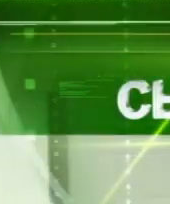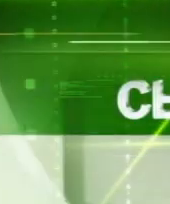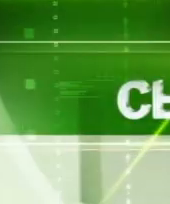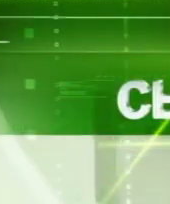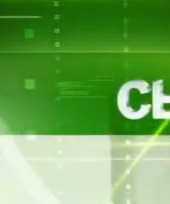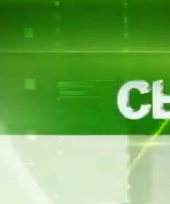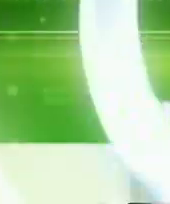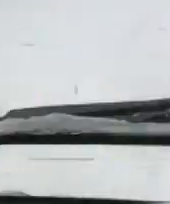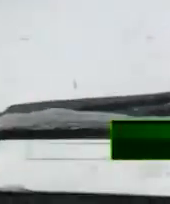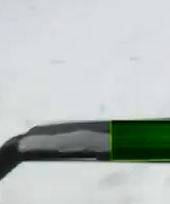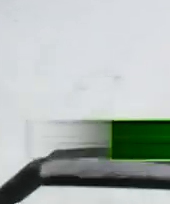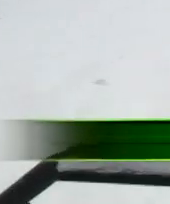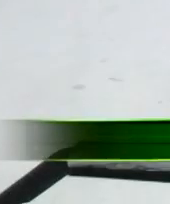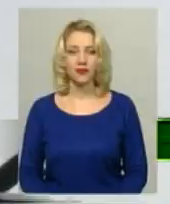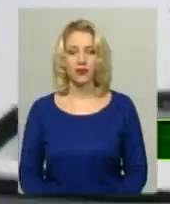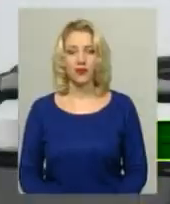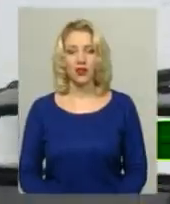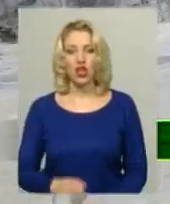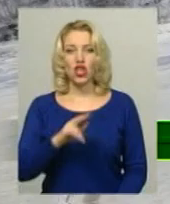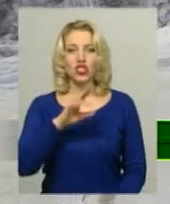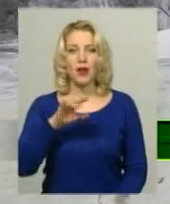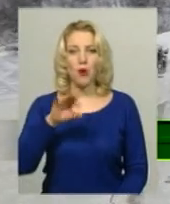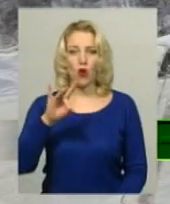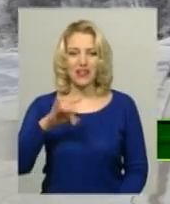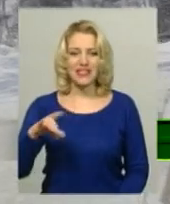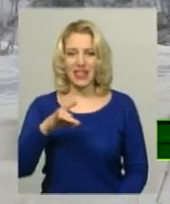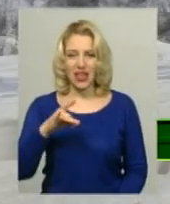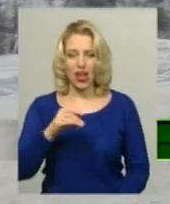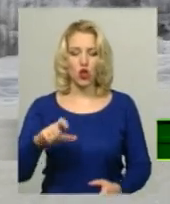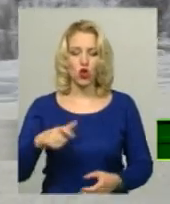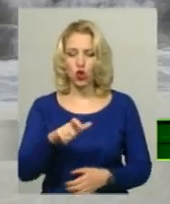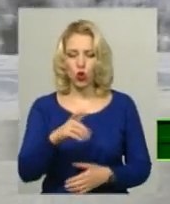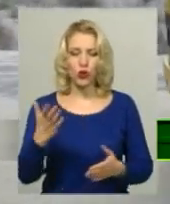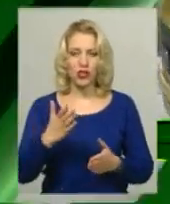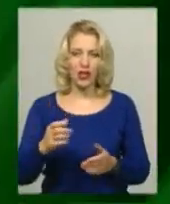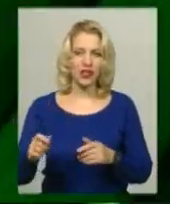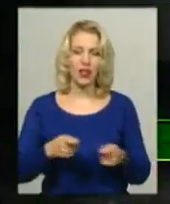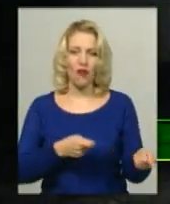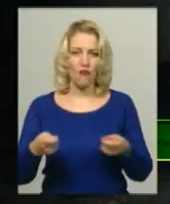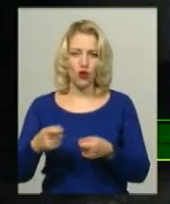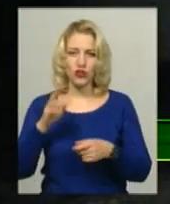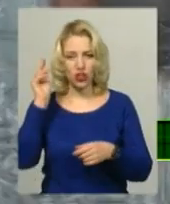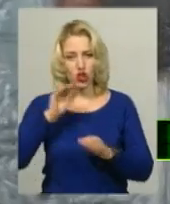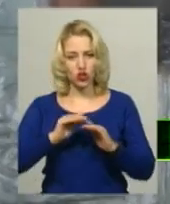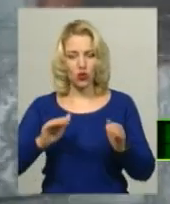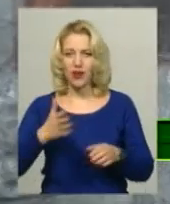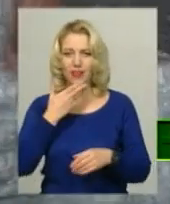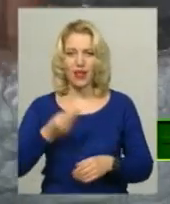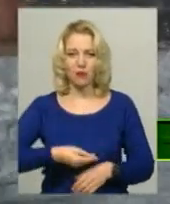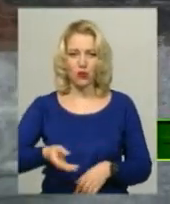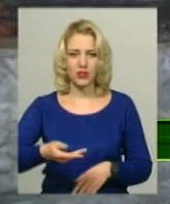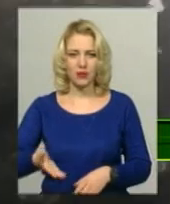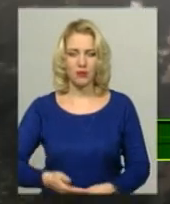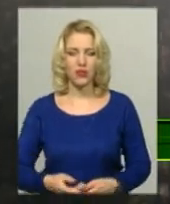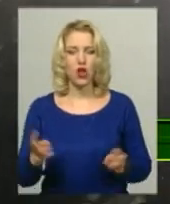Музика У Чеміровецькому районі дороги, якими возять школярів, не посипають. Приватний житловий будинок